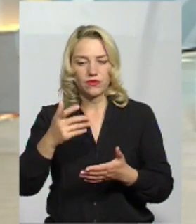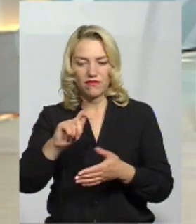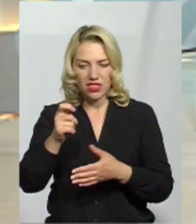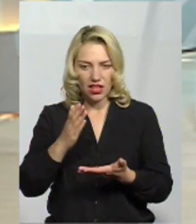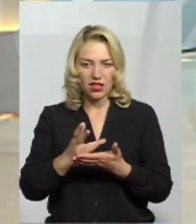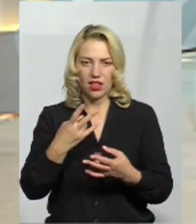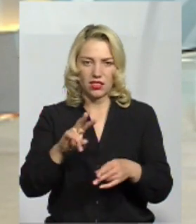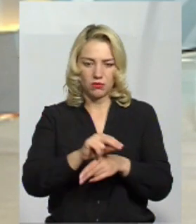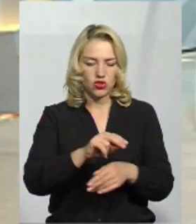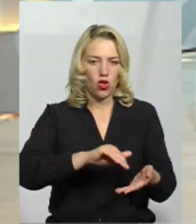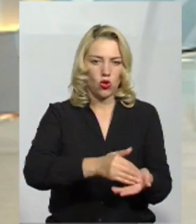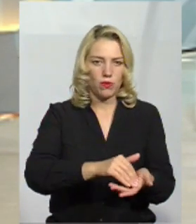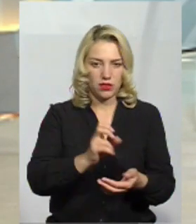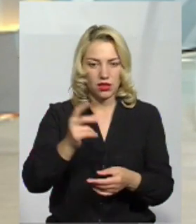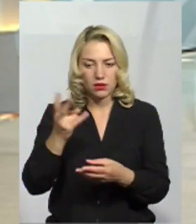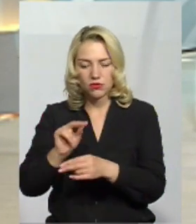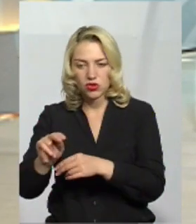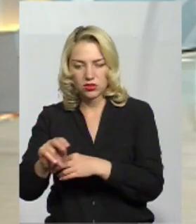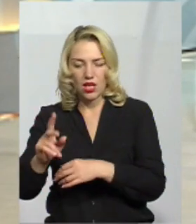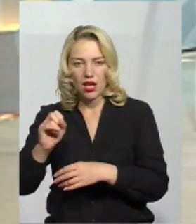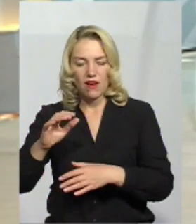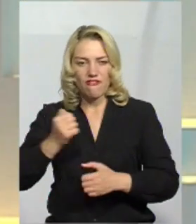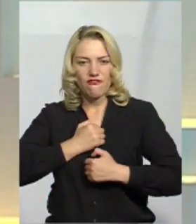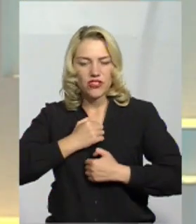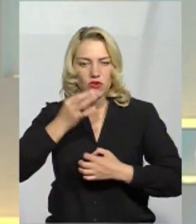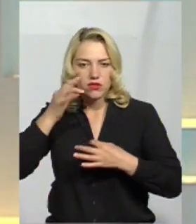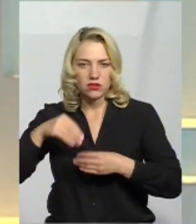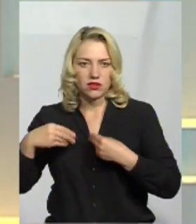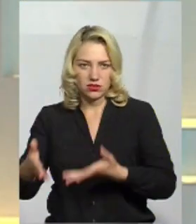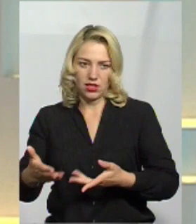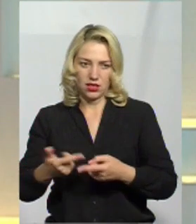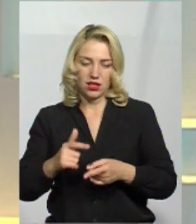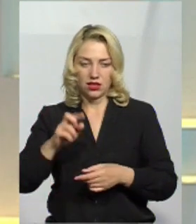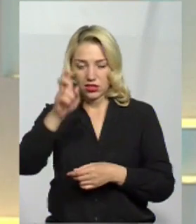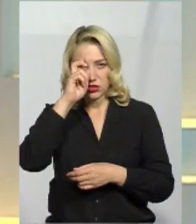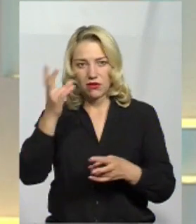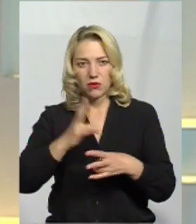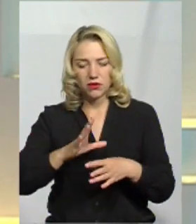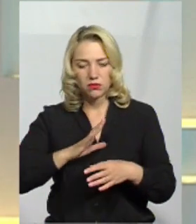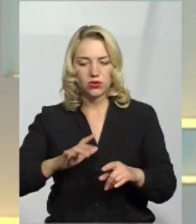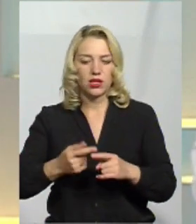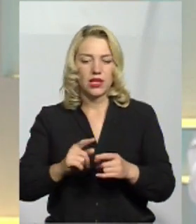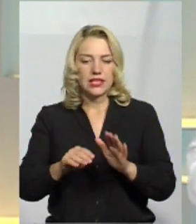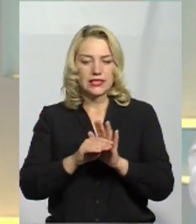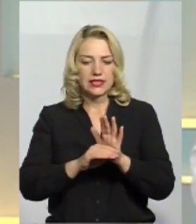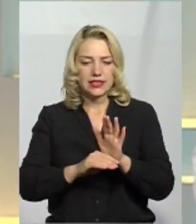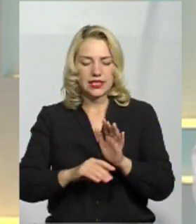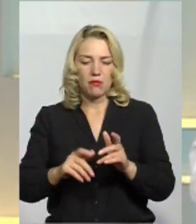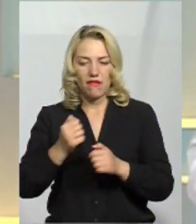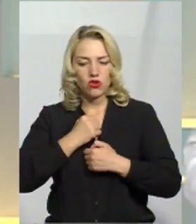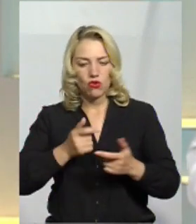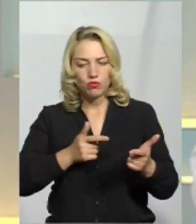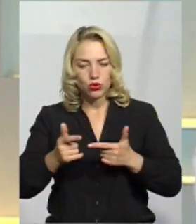Я би зробив, що, звичайно, контрактна армія – це дуже добре, але державою має бути створена певна система військової